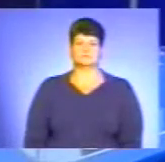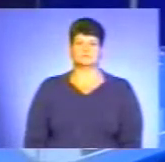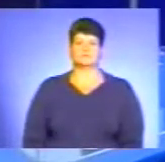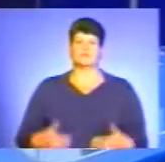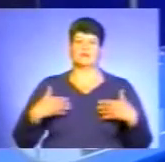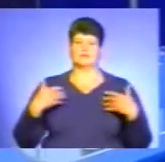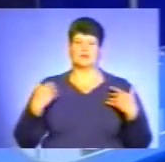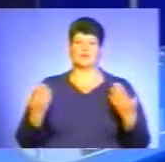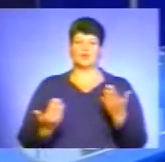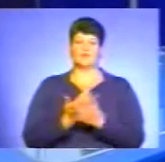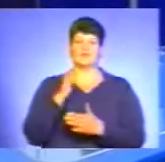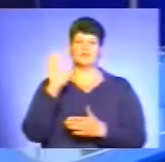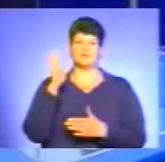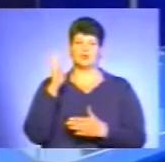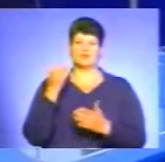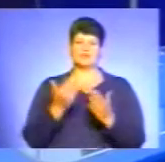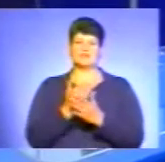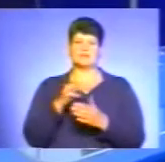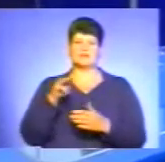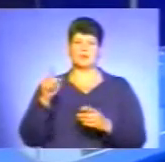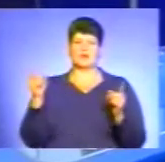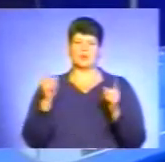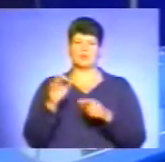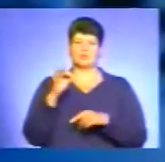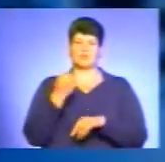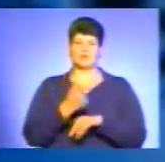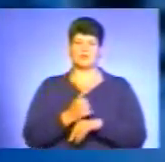Вітаю, новини вівторка у всяк ТТБ, коротко про головне.